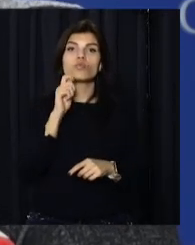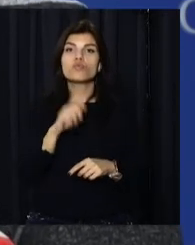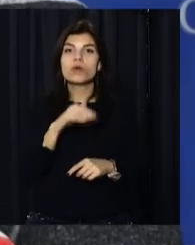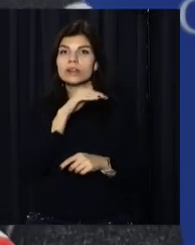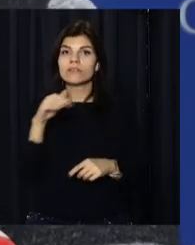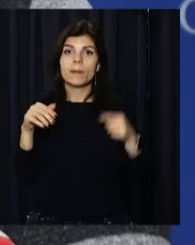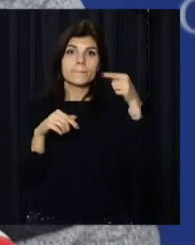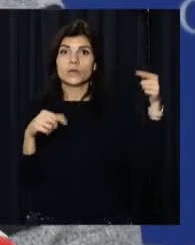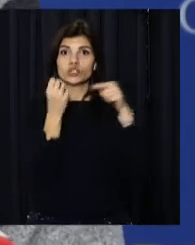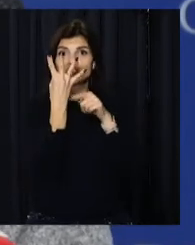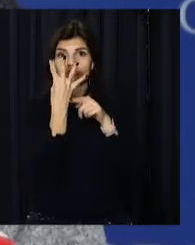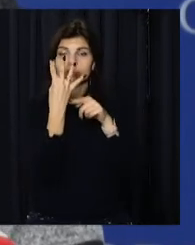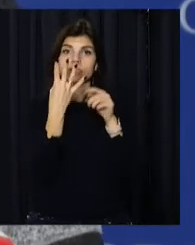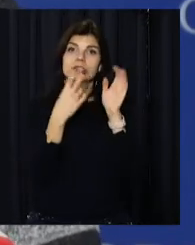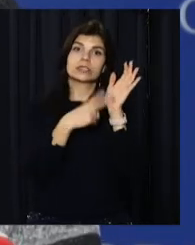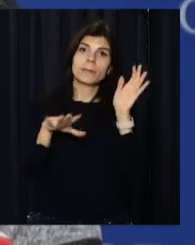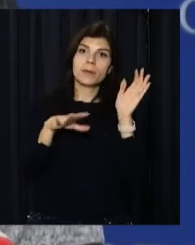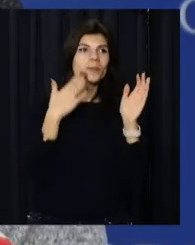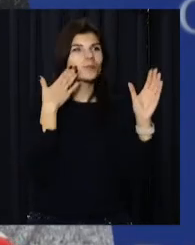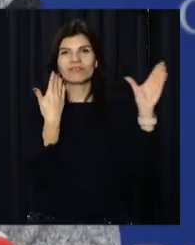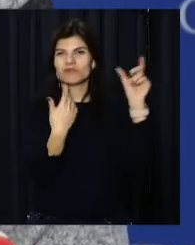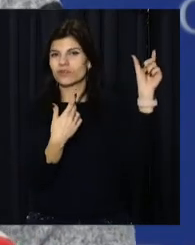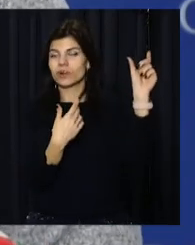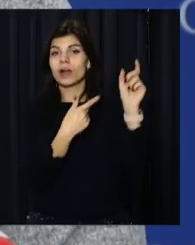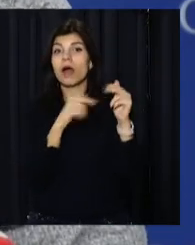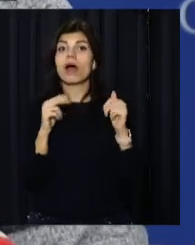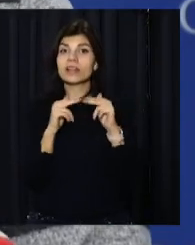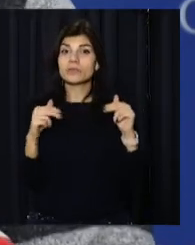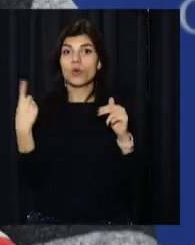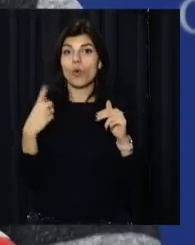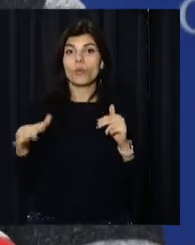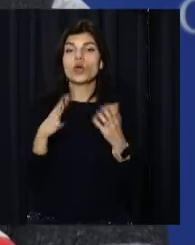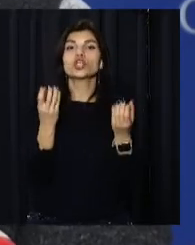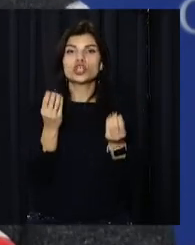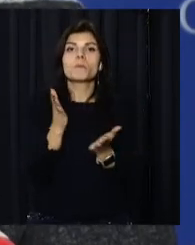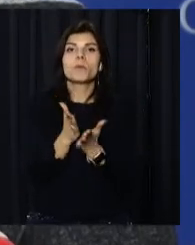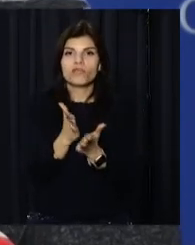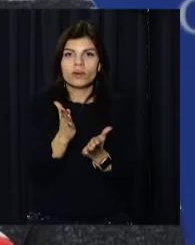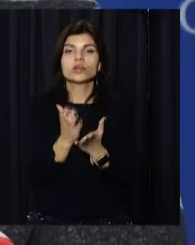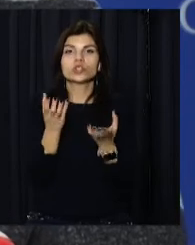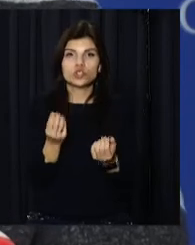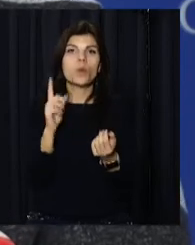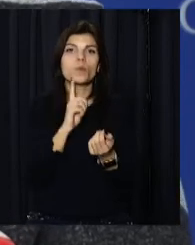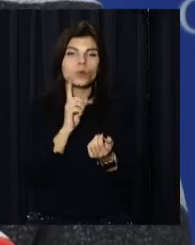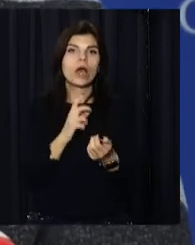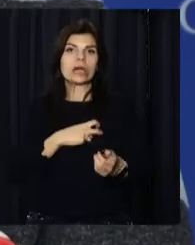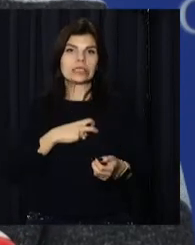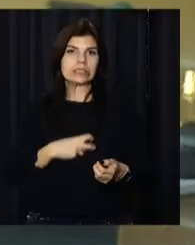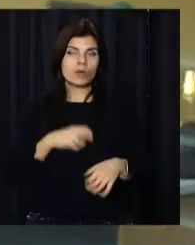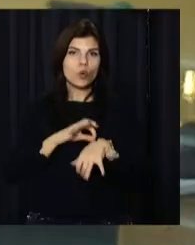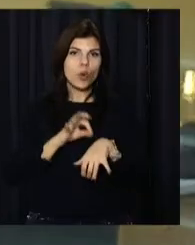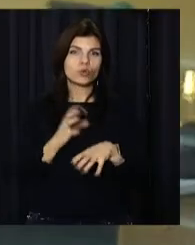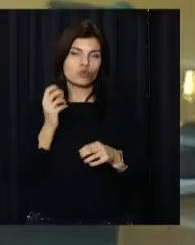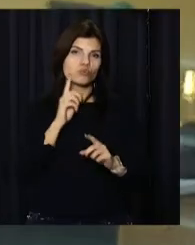мінус 14,75. Ви бачите, що Дніпропетровська область ще перебуває в зоні епідемічного ризику.